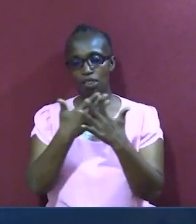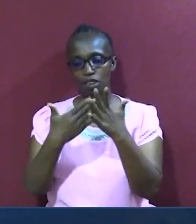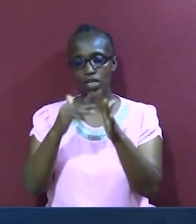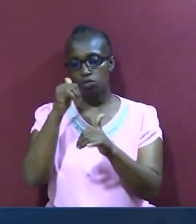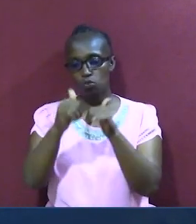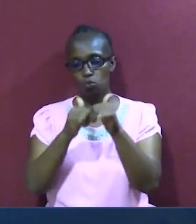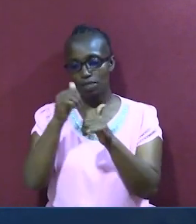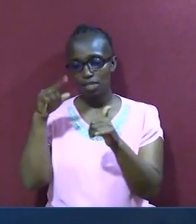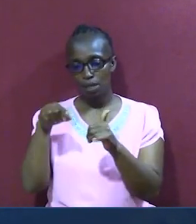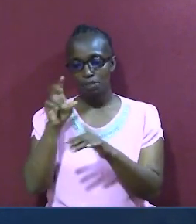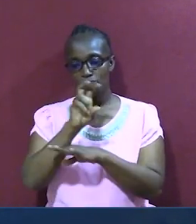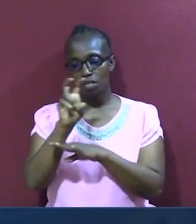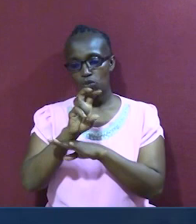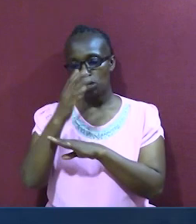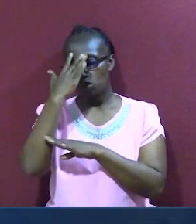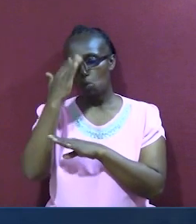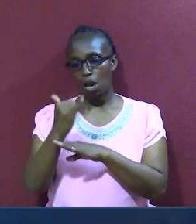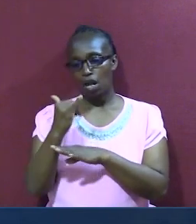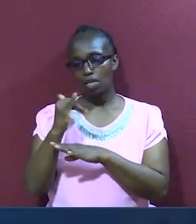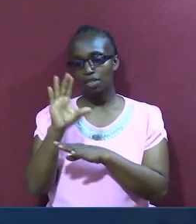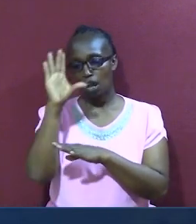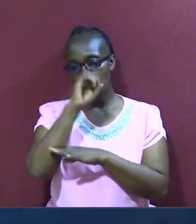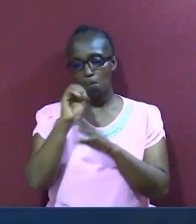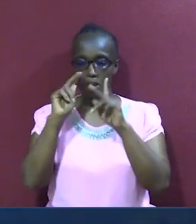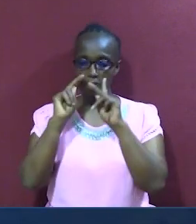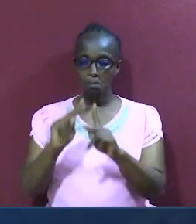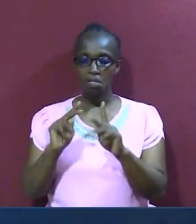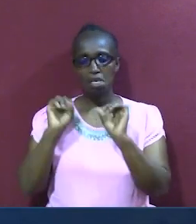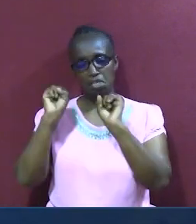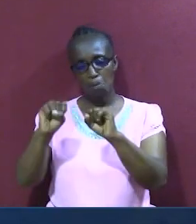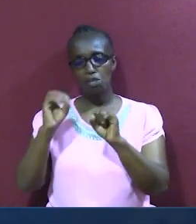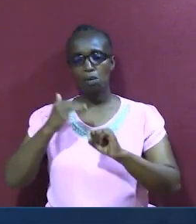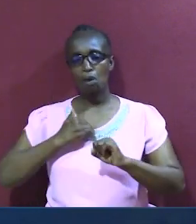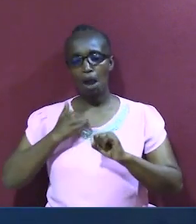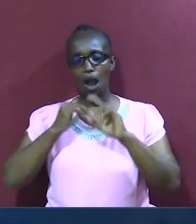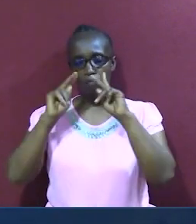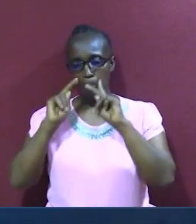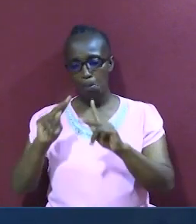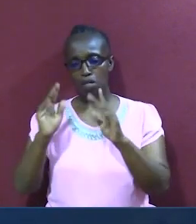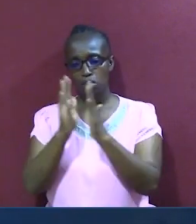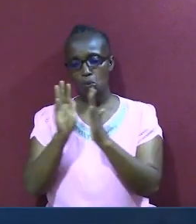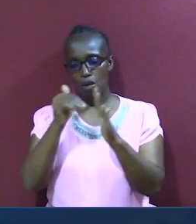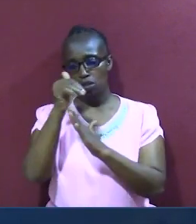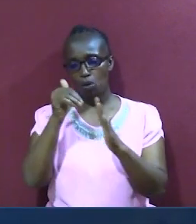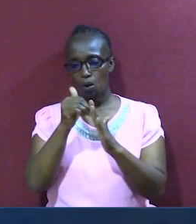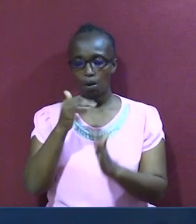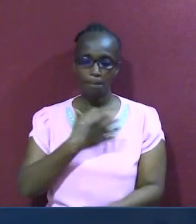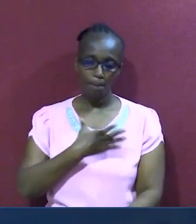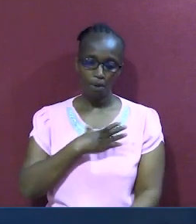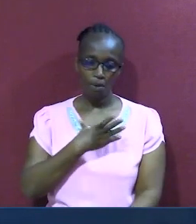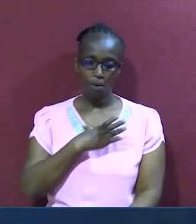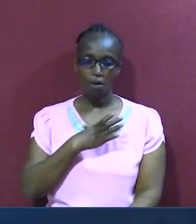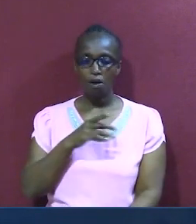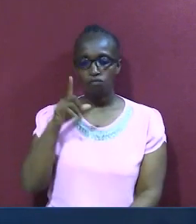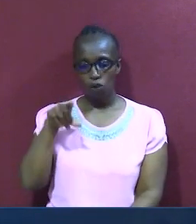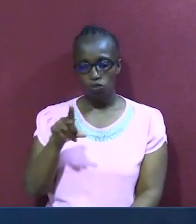kasababu ya kukosa amani. Tunaweza je kuwa na amani na watu wote. Hili upate